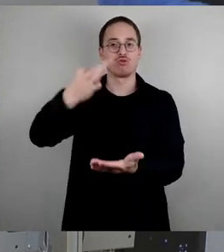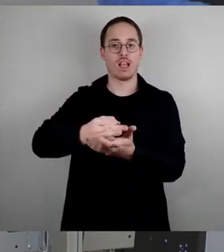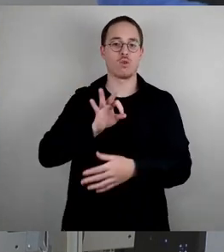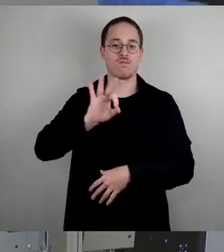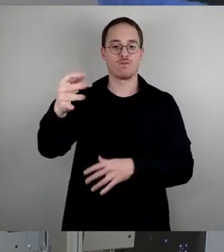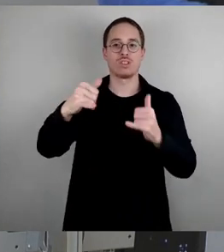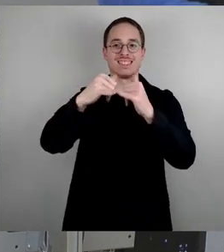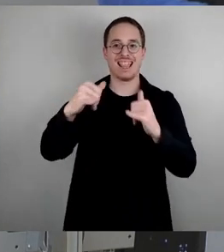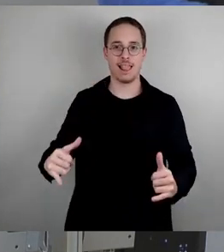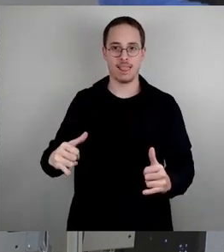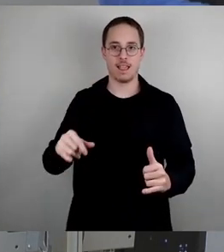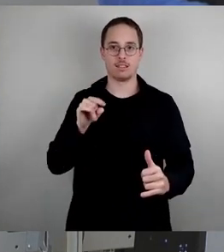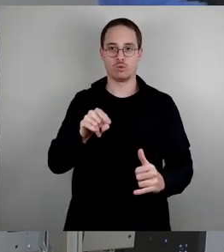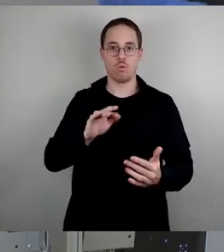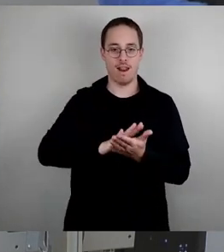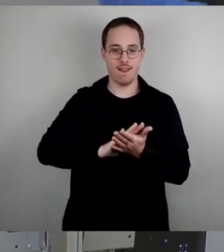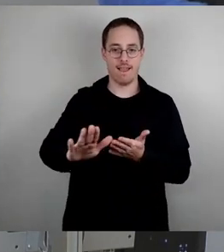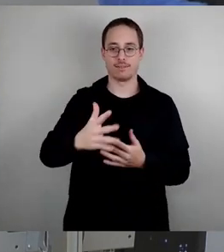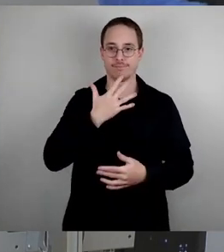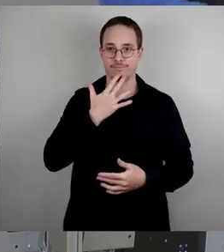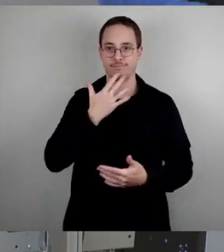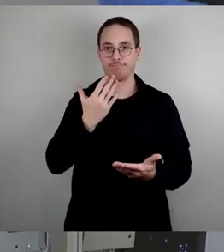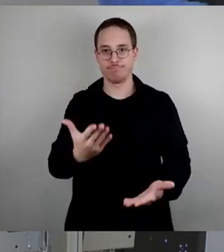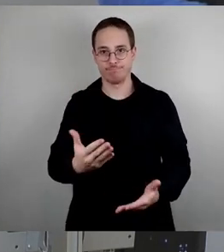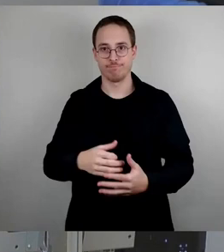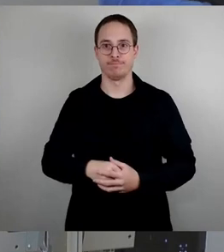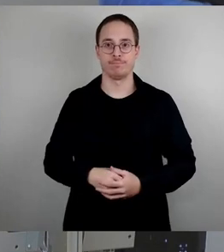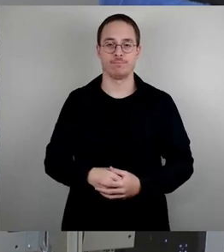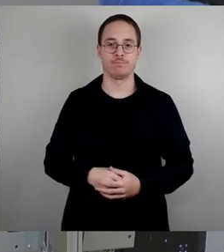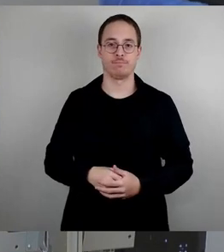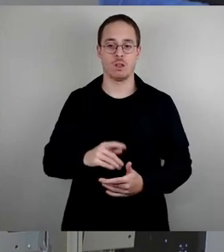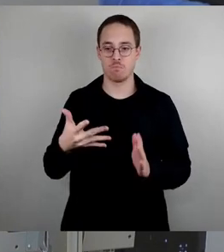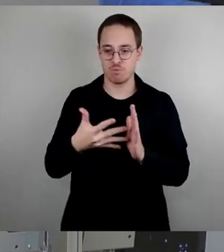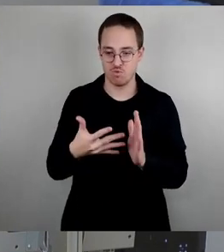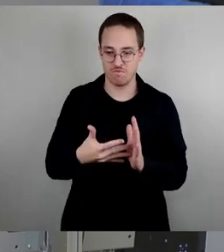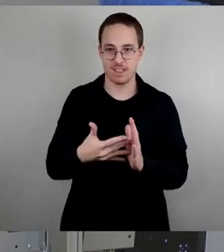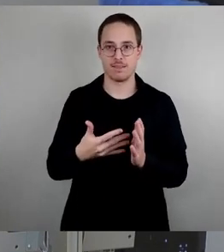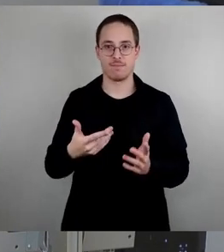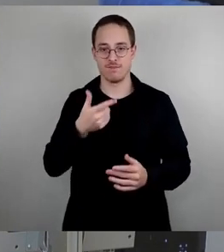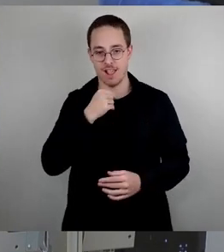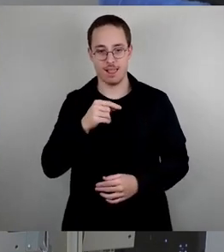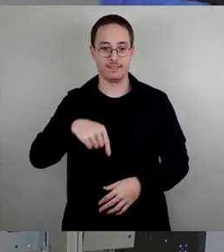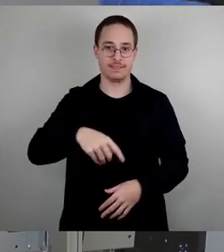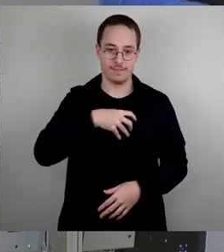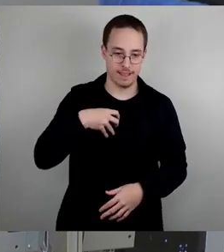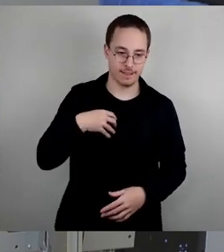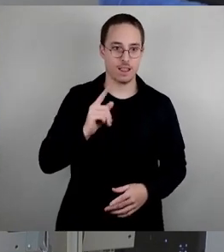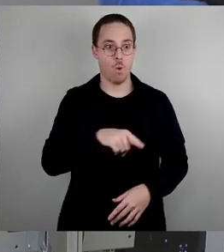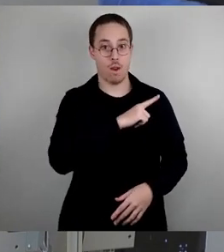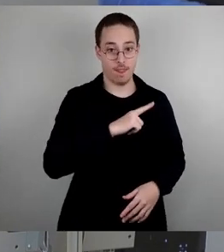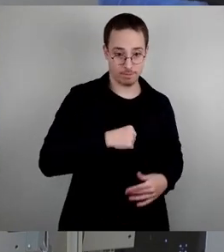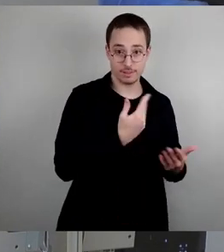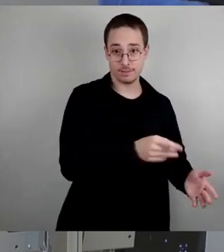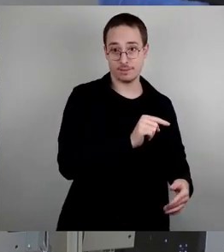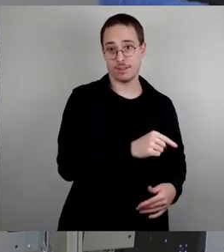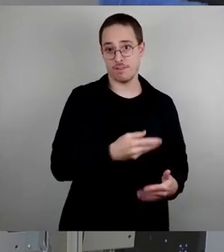-geführten Leipzig und anderer Städte zu prüfen und damit Millionenkosten einzusparen. Der politische Wille der